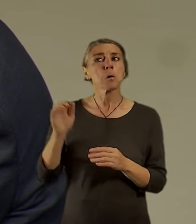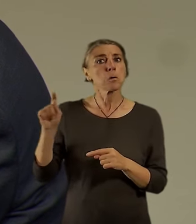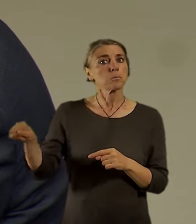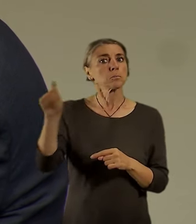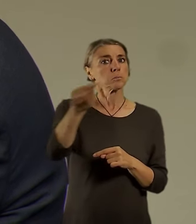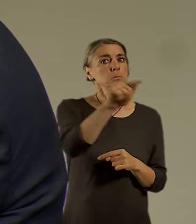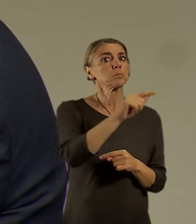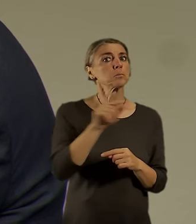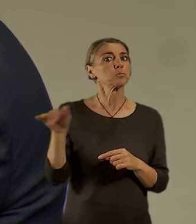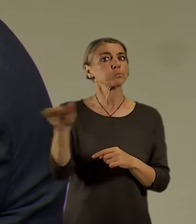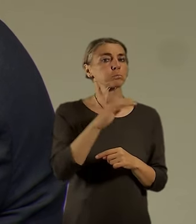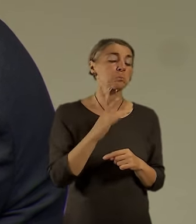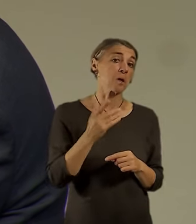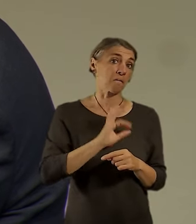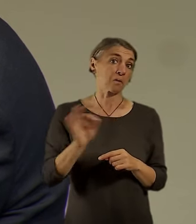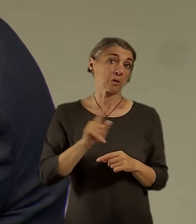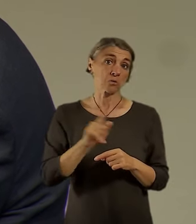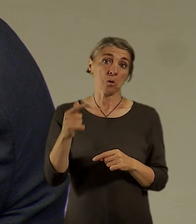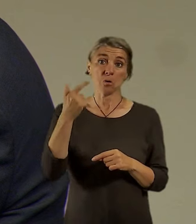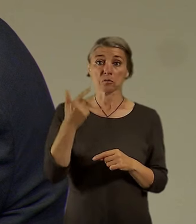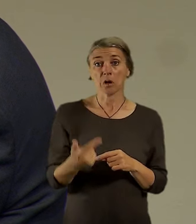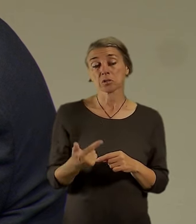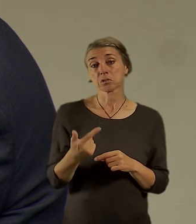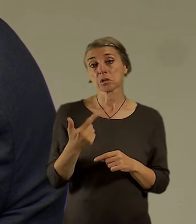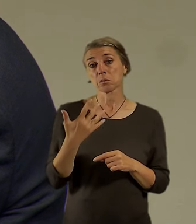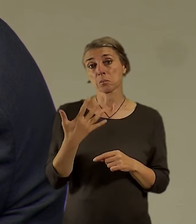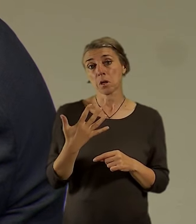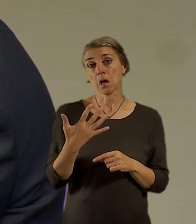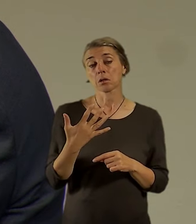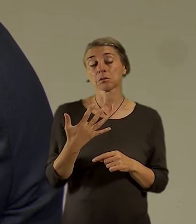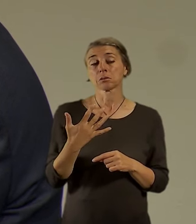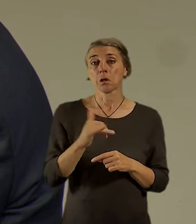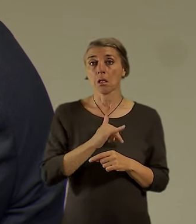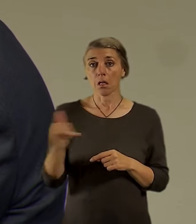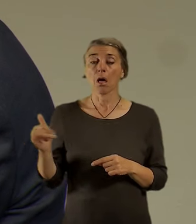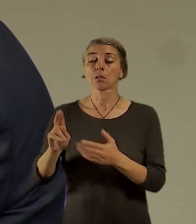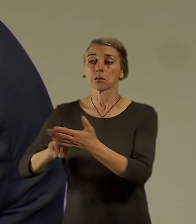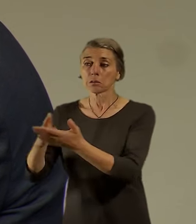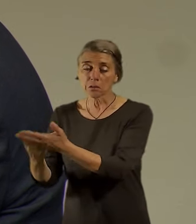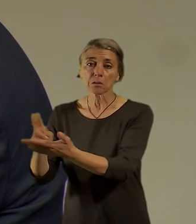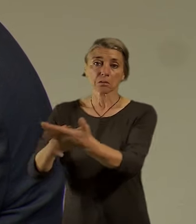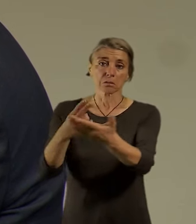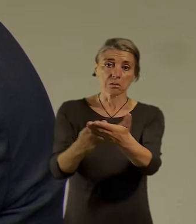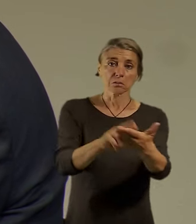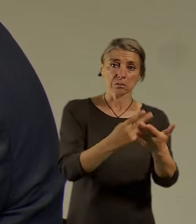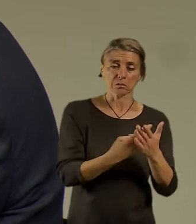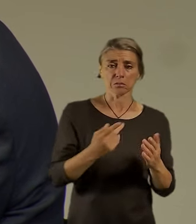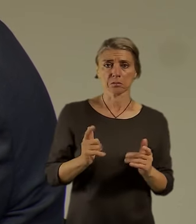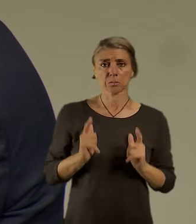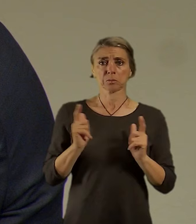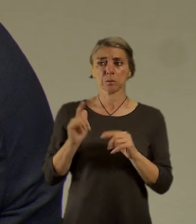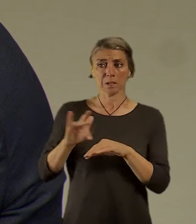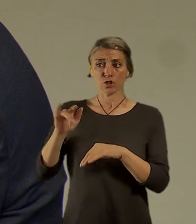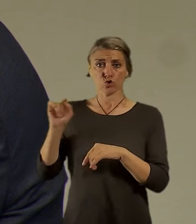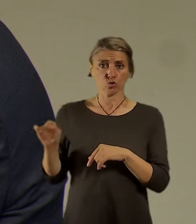20 let, pak ty otázky budou postavený trošku jinak, aby jsme skutečně tvořili